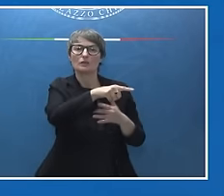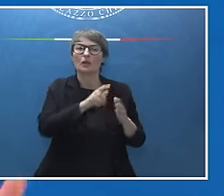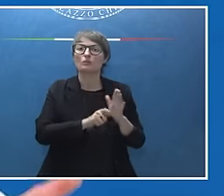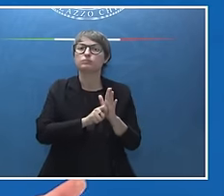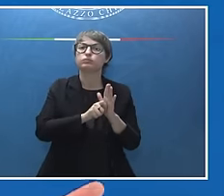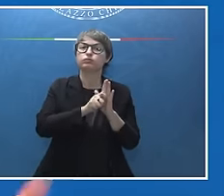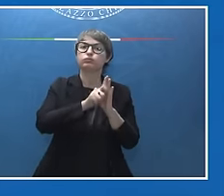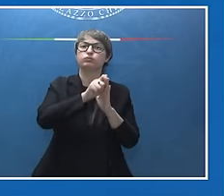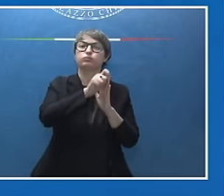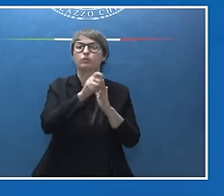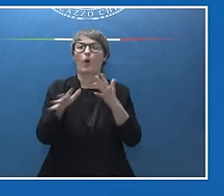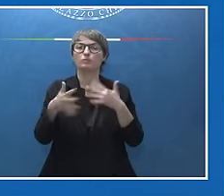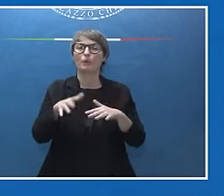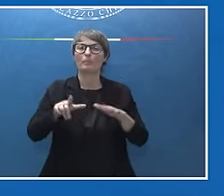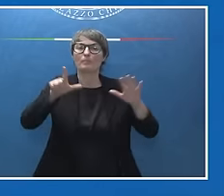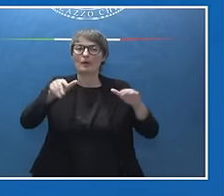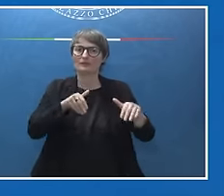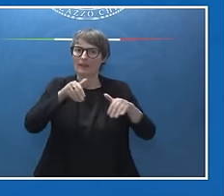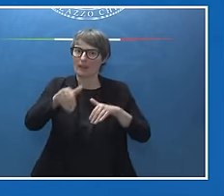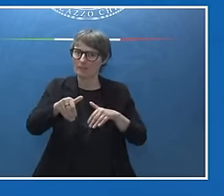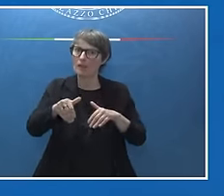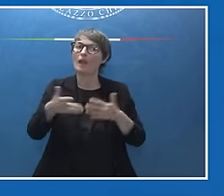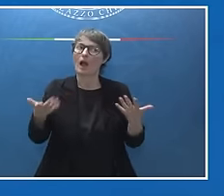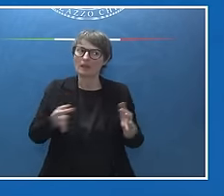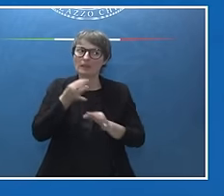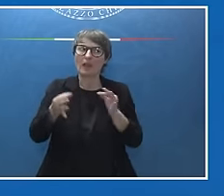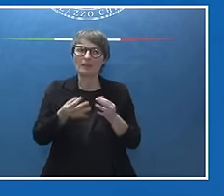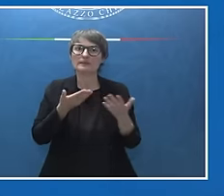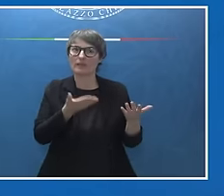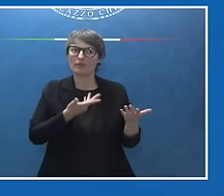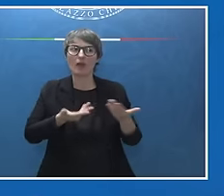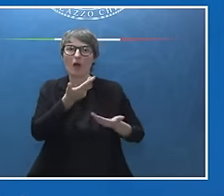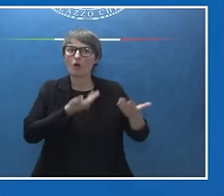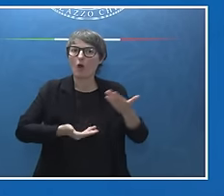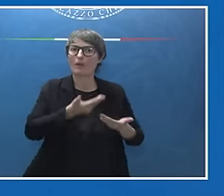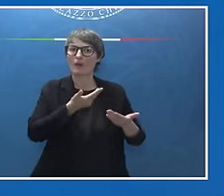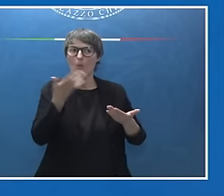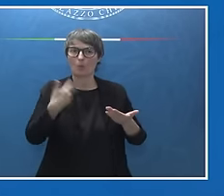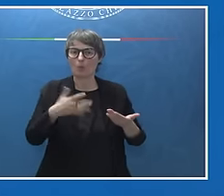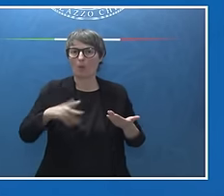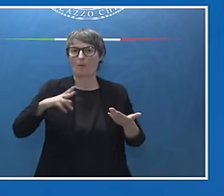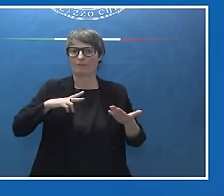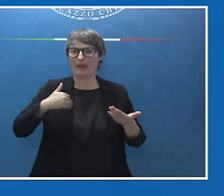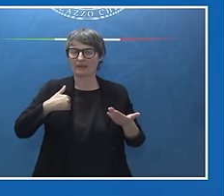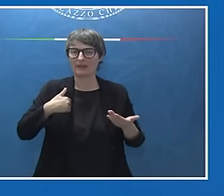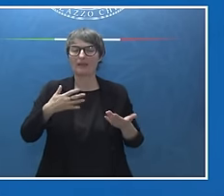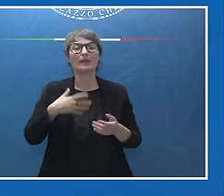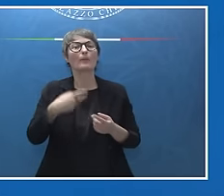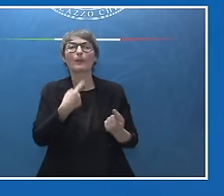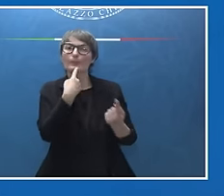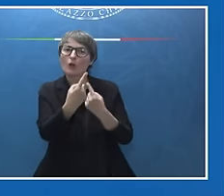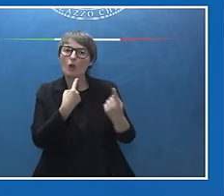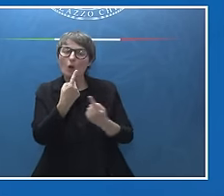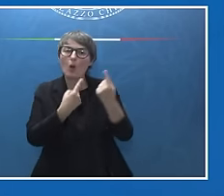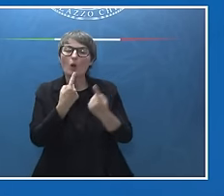stia, diciamo, crescendo una cooperazione che è per noi ovviamente molto preziosa. Ho avuto colloqui con il Primo Ministro